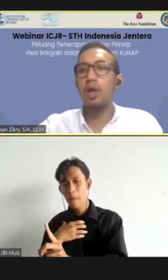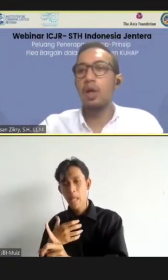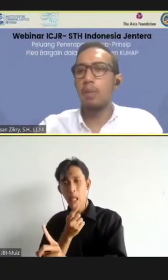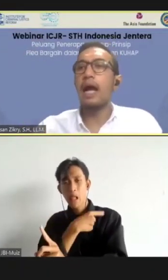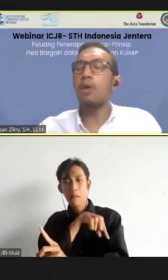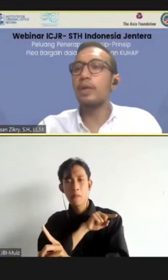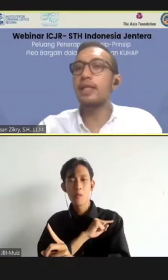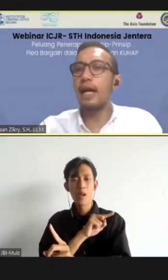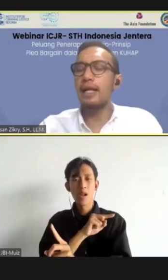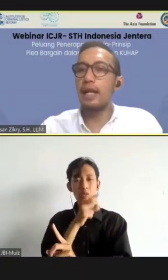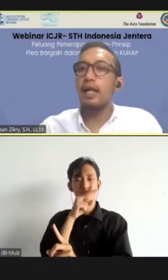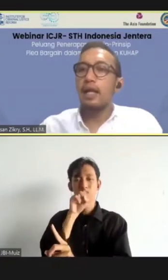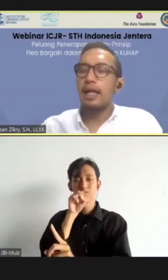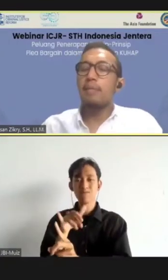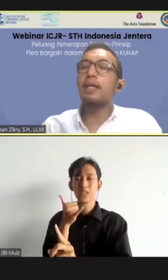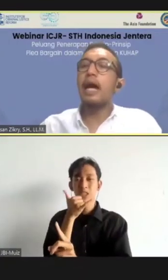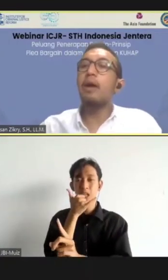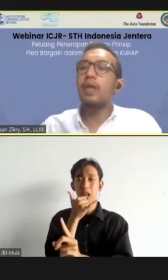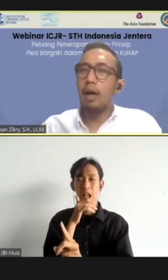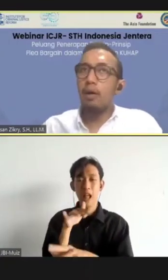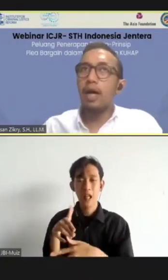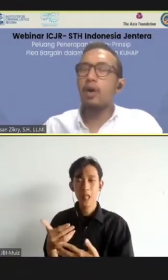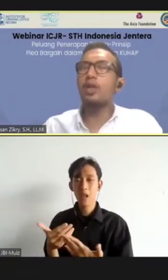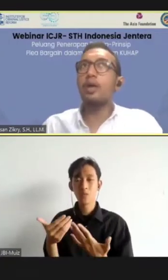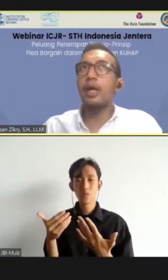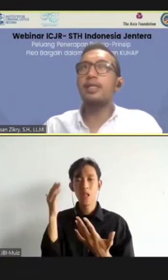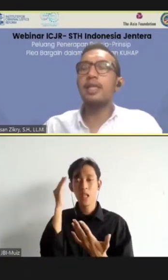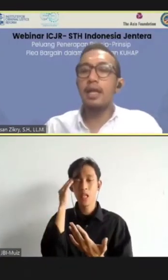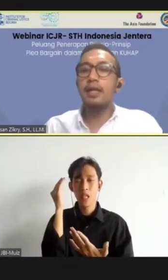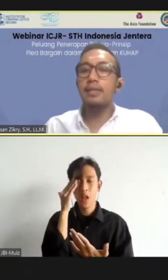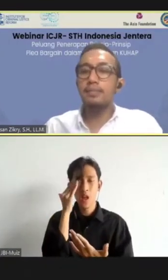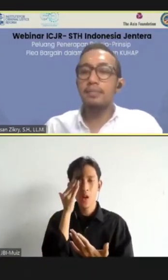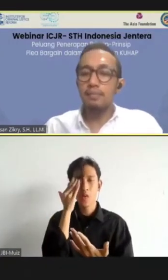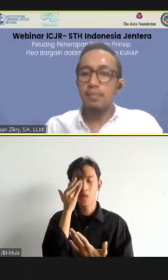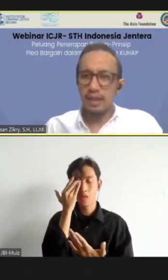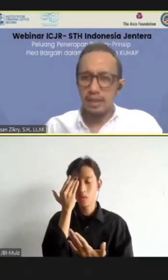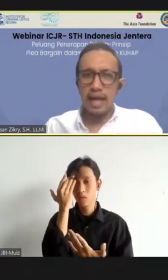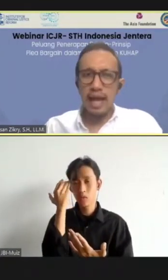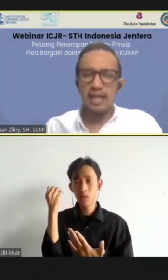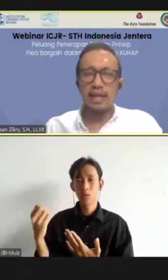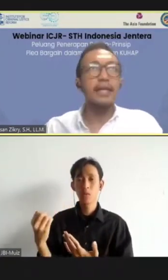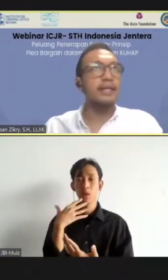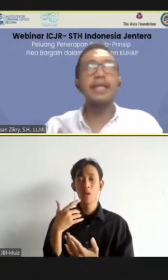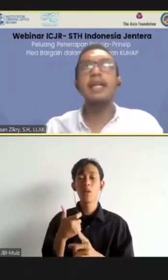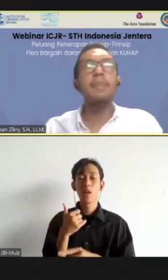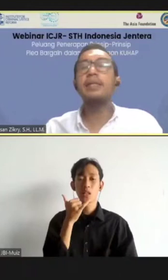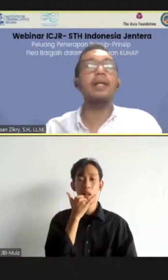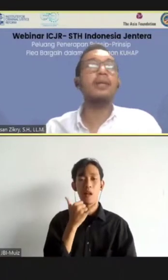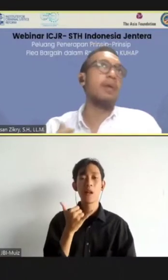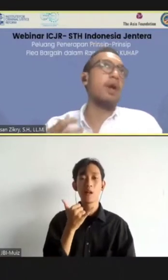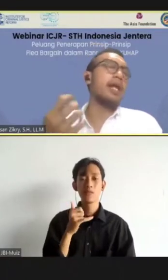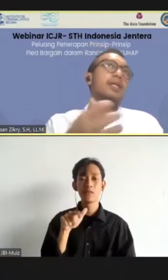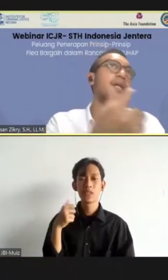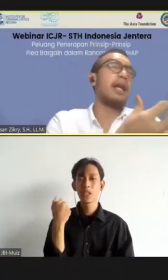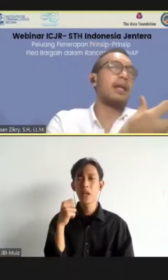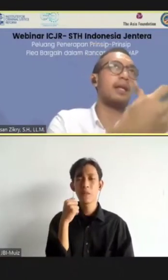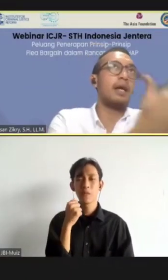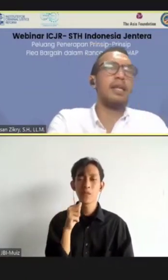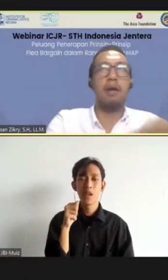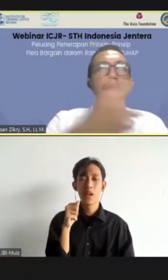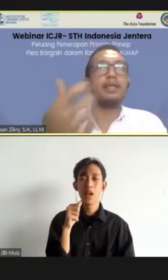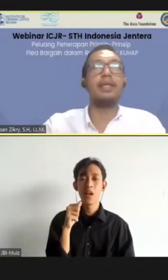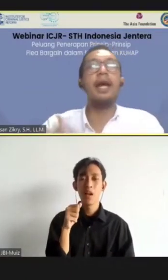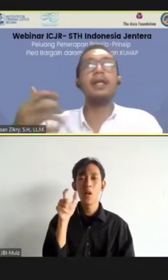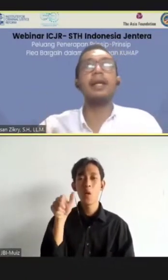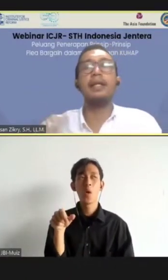untuk mengaku bersalah, dan mengetahui bahwa konsekuensi dari kesalahannya. Jadi nggak bisa cuma orang sekedar